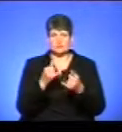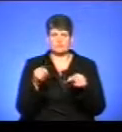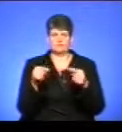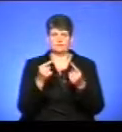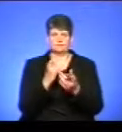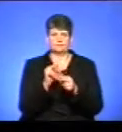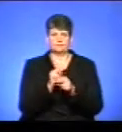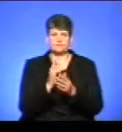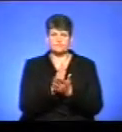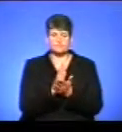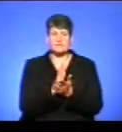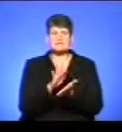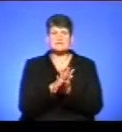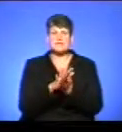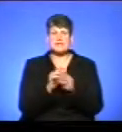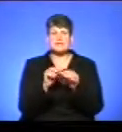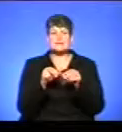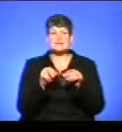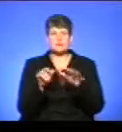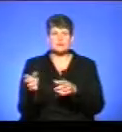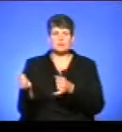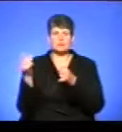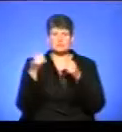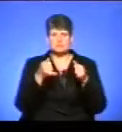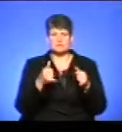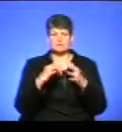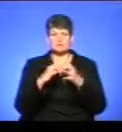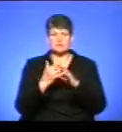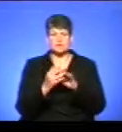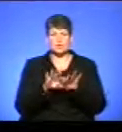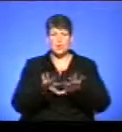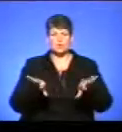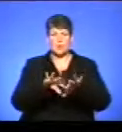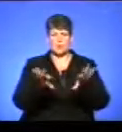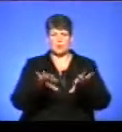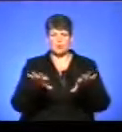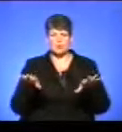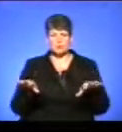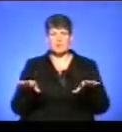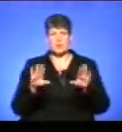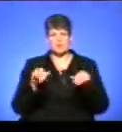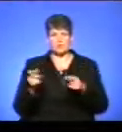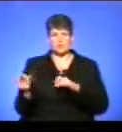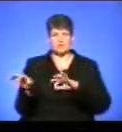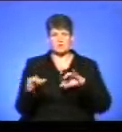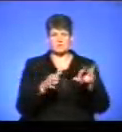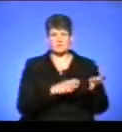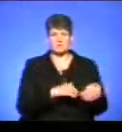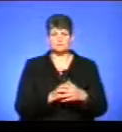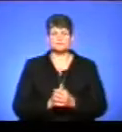Сміття і землю, які через зливу нанесло у село, розгорнули грейдером. Згодом їх вивезуть.